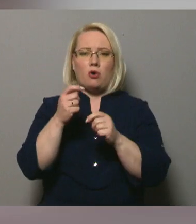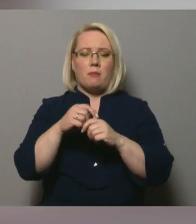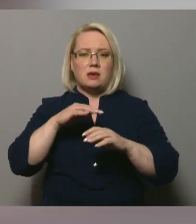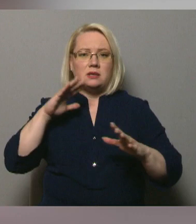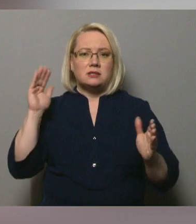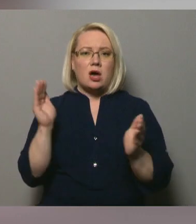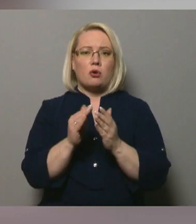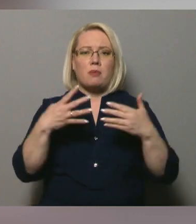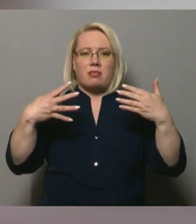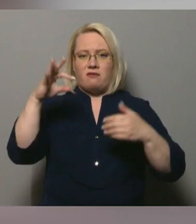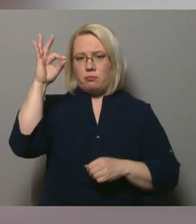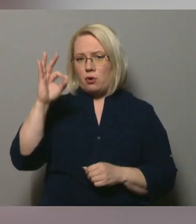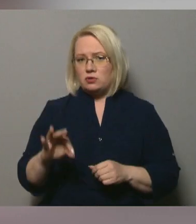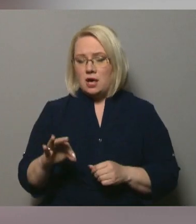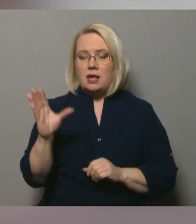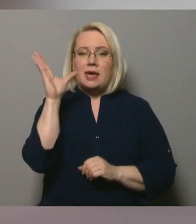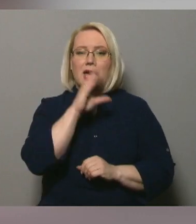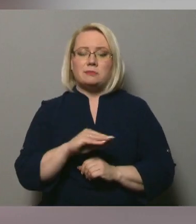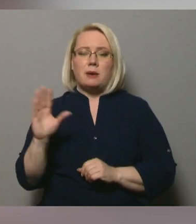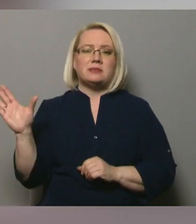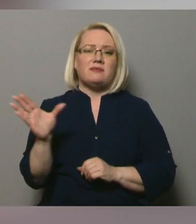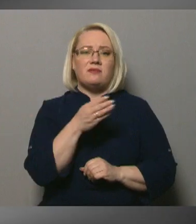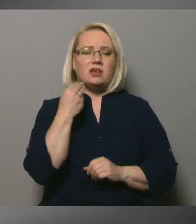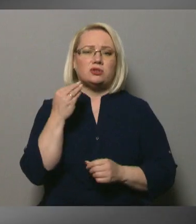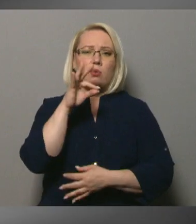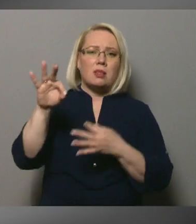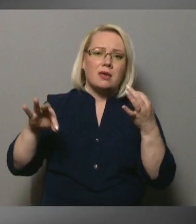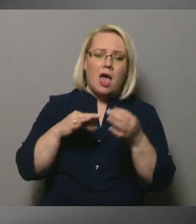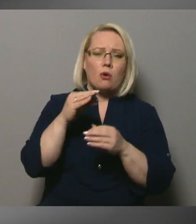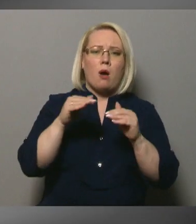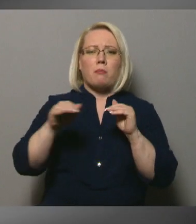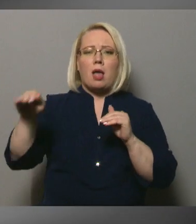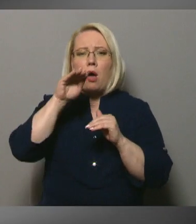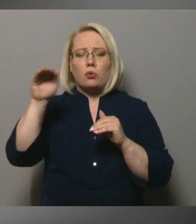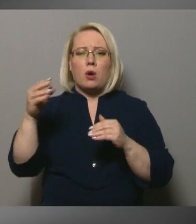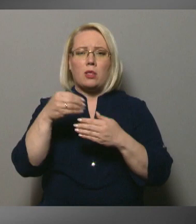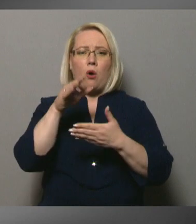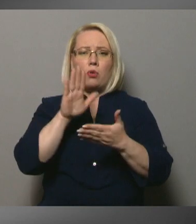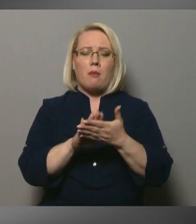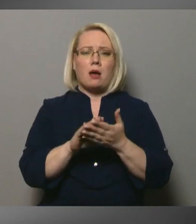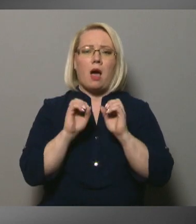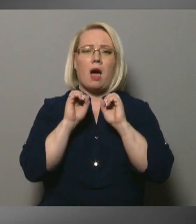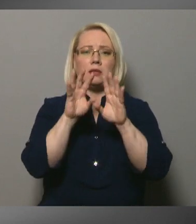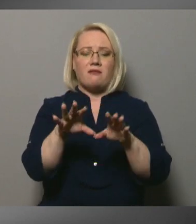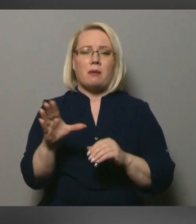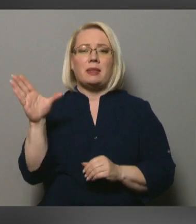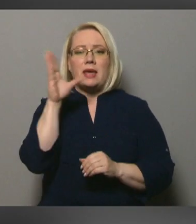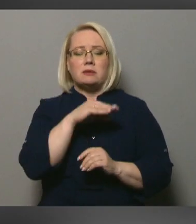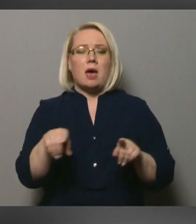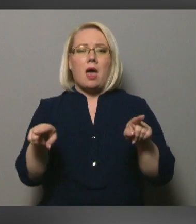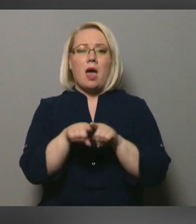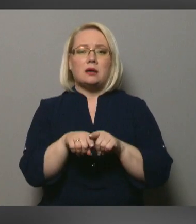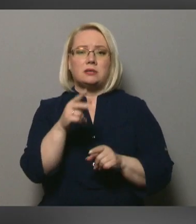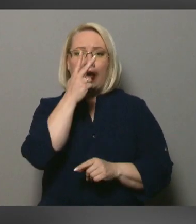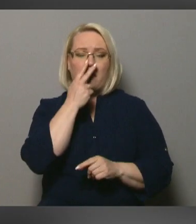90 procentiem. Iespējams visu lieko, kas mums plauktos un maciņos bija, esam atdabaši, bet iespējams esam